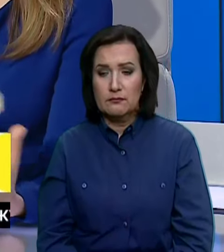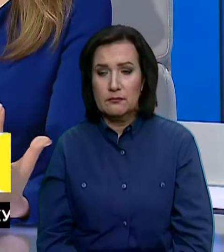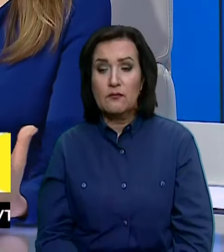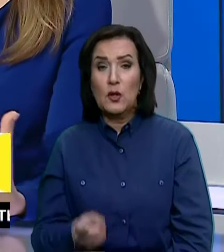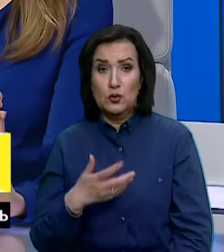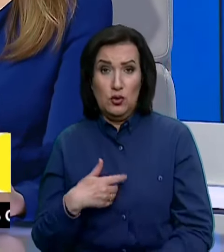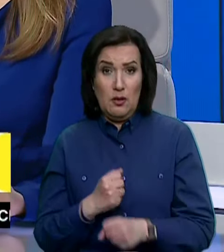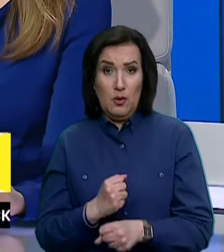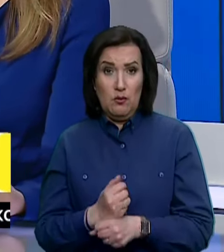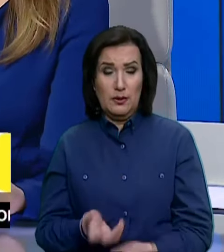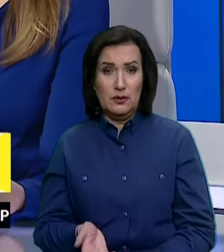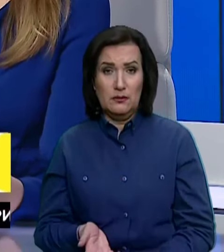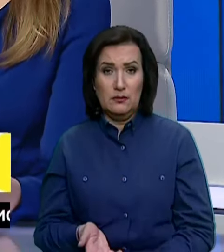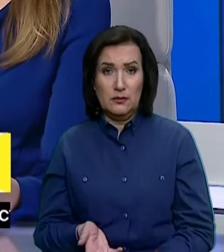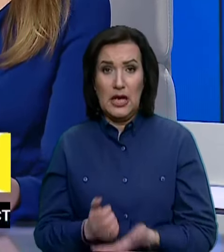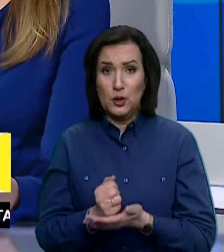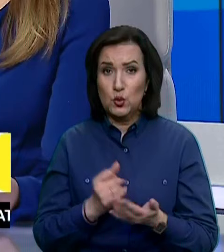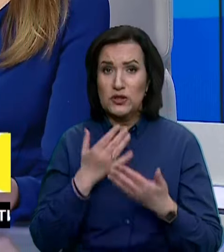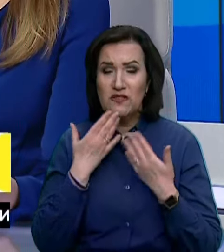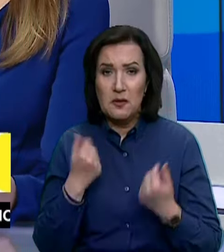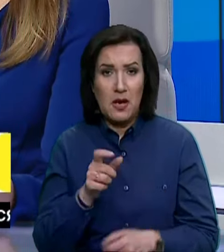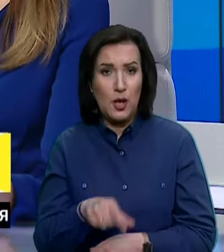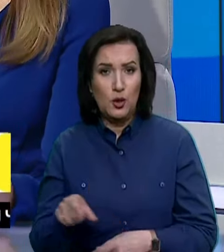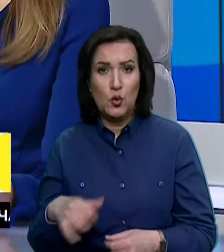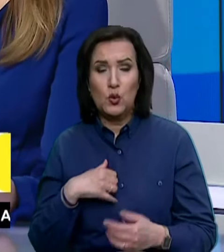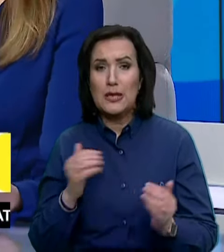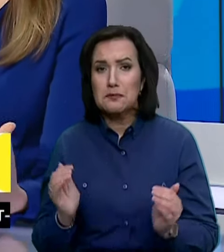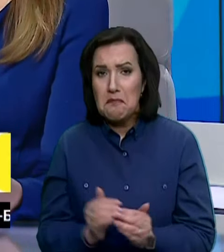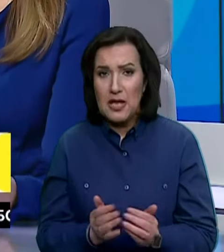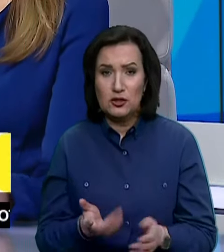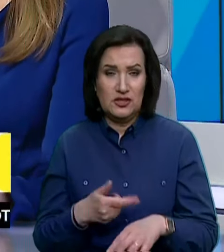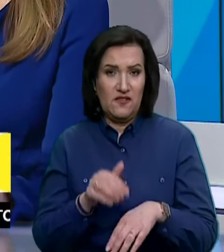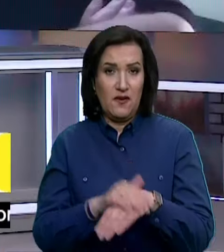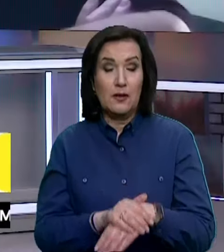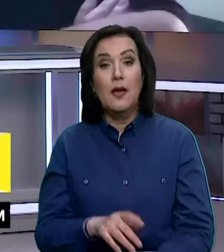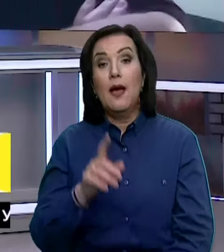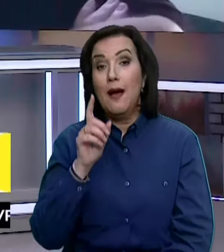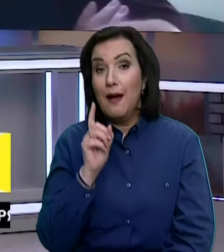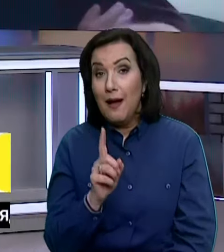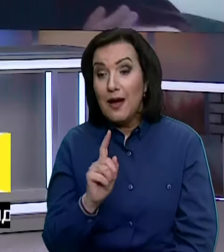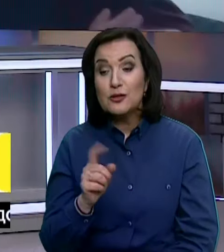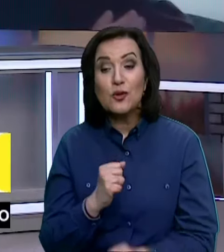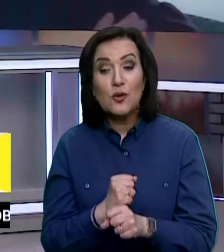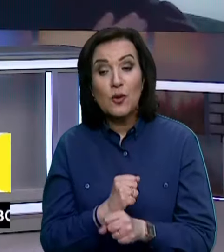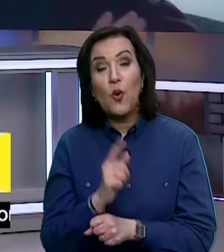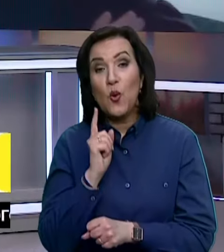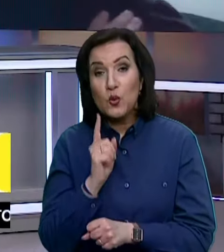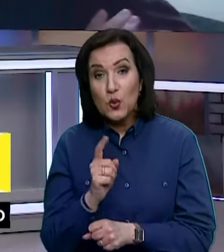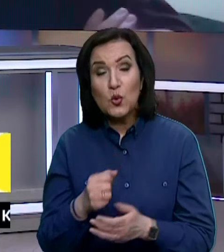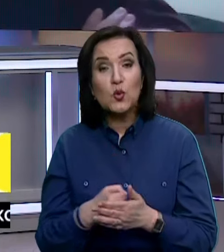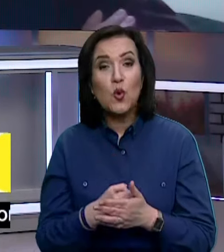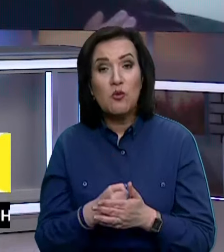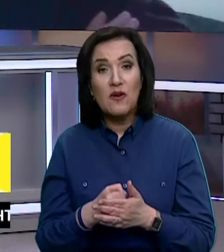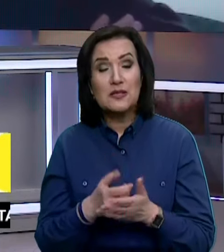Прошу. Що ж нам тоді робити? Ресурсів немає, людей в нас менше, ну, це факт. А, що робити? А отут